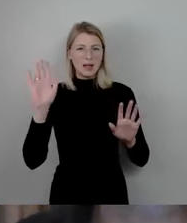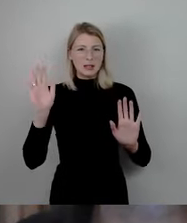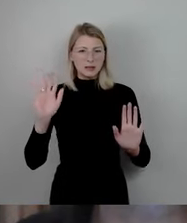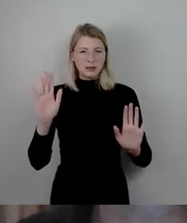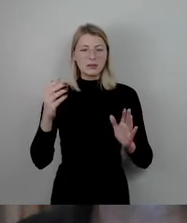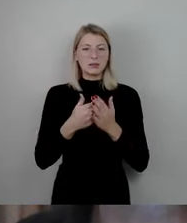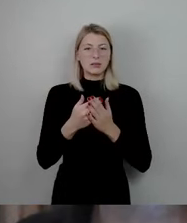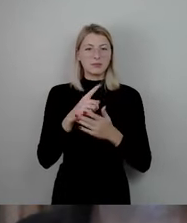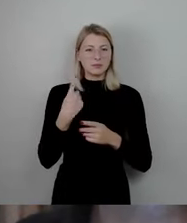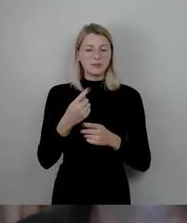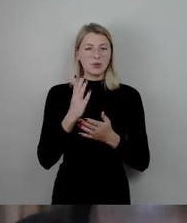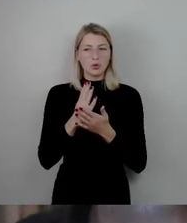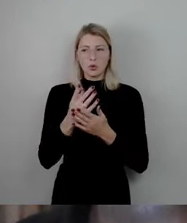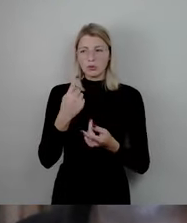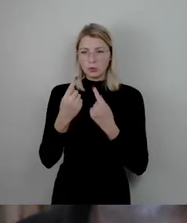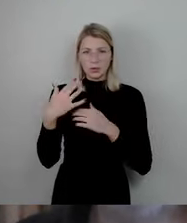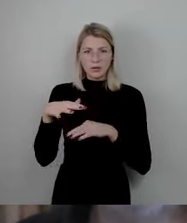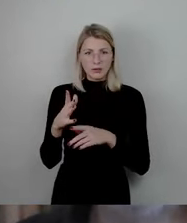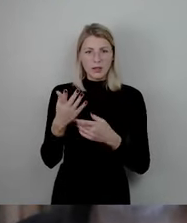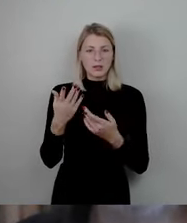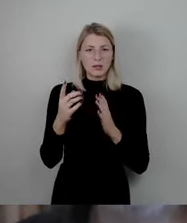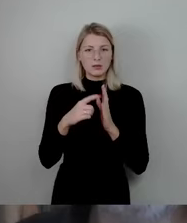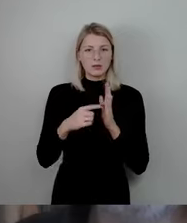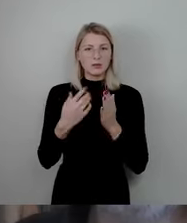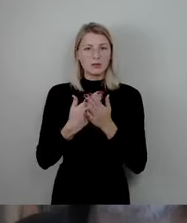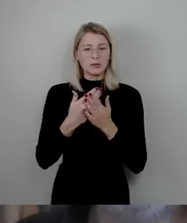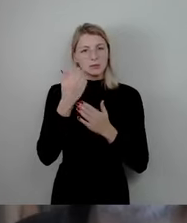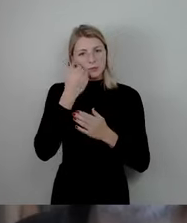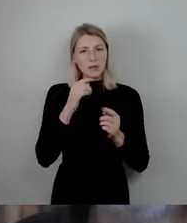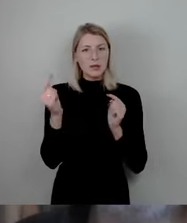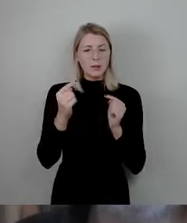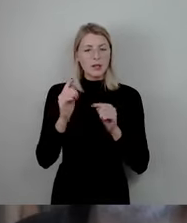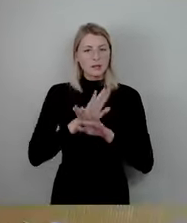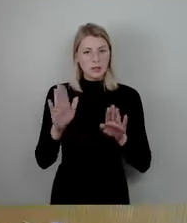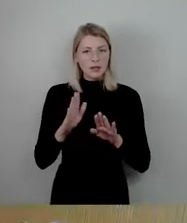sind besprochen, die zu besprechen sind. Wenn ich beantrage, Ende der Debatte nach dem Schlusswort.